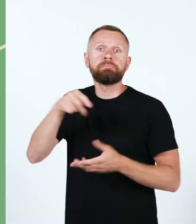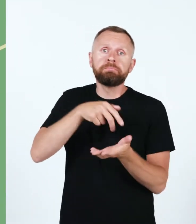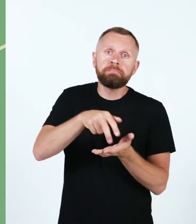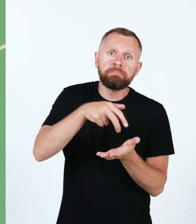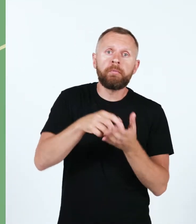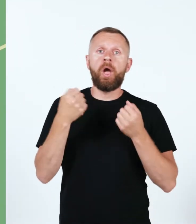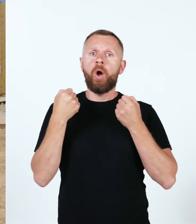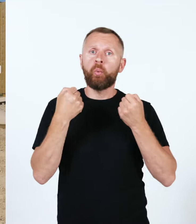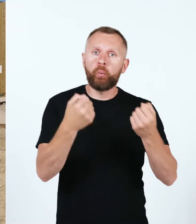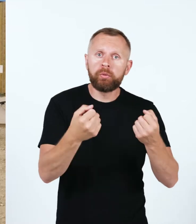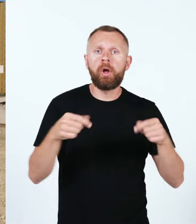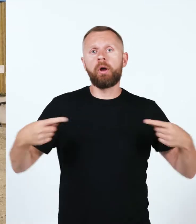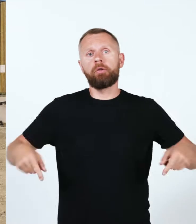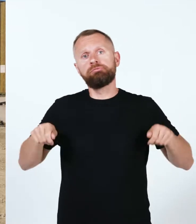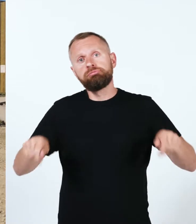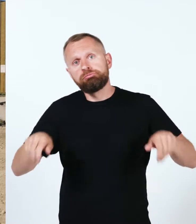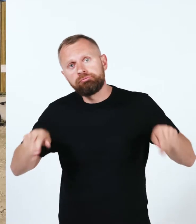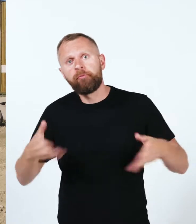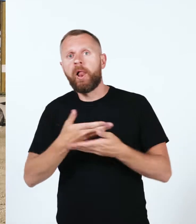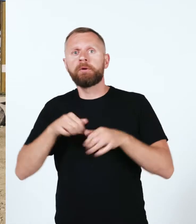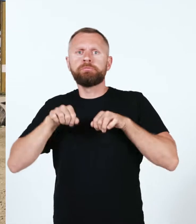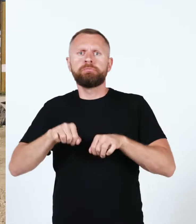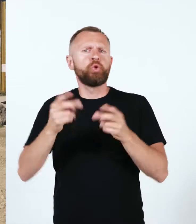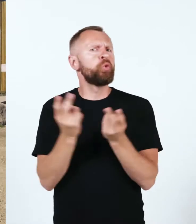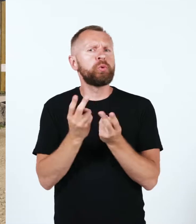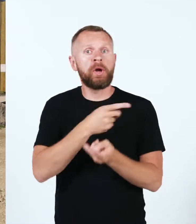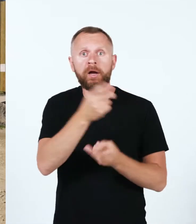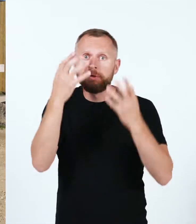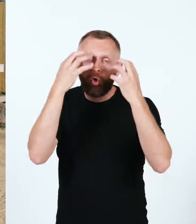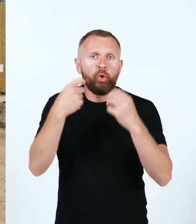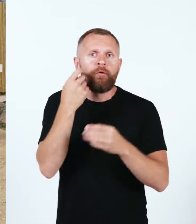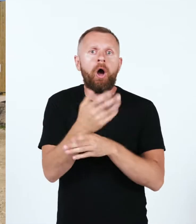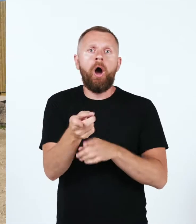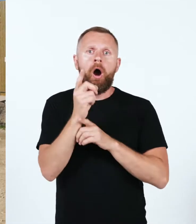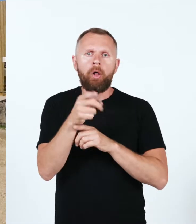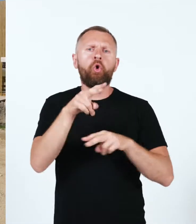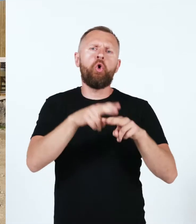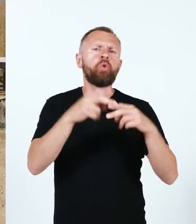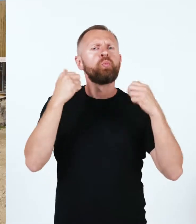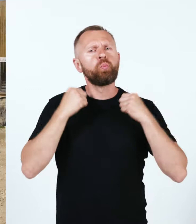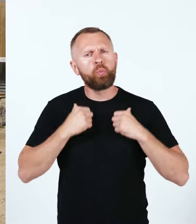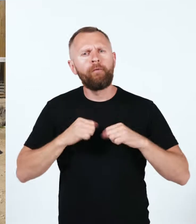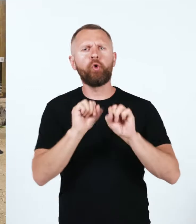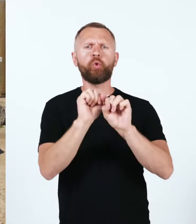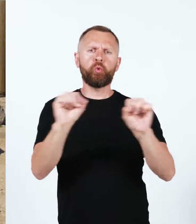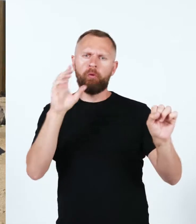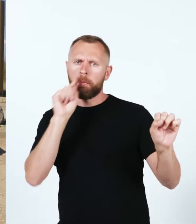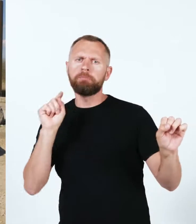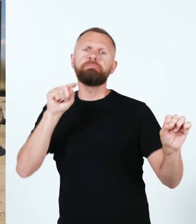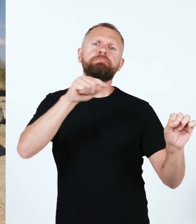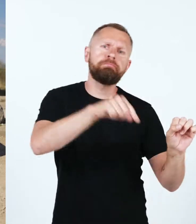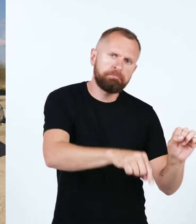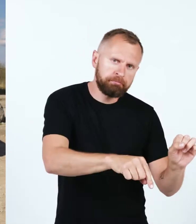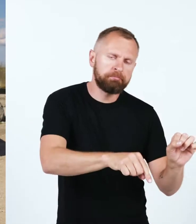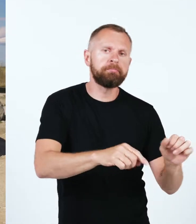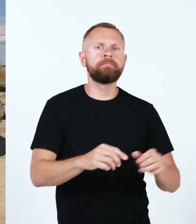Tulesa jala või autoga, ratastooli või lapsevankriga, kõigile õngitsemishuvilistele on nüüd loodud mugav ja turvaline ligipääs